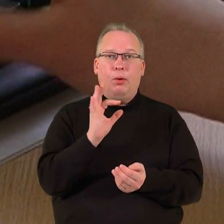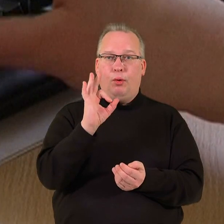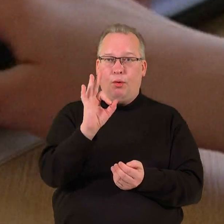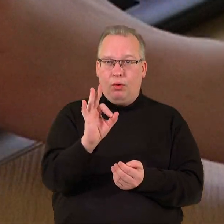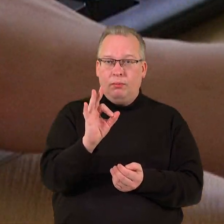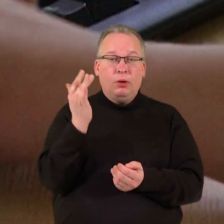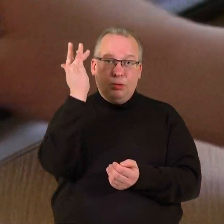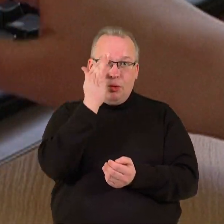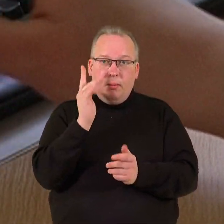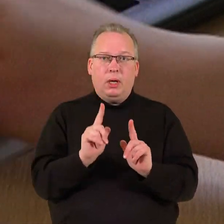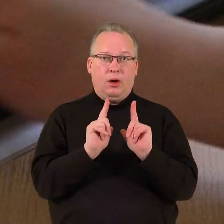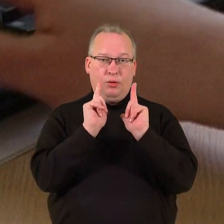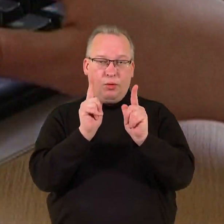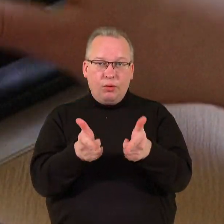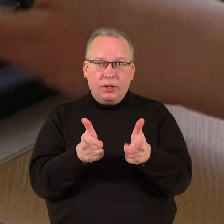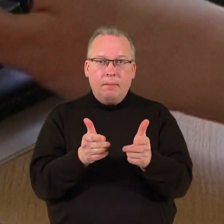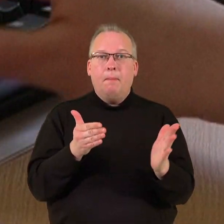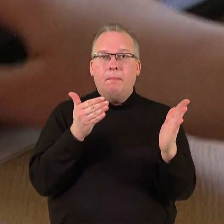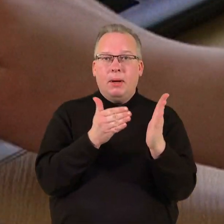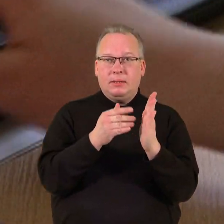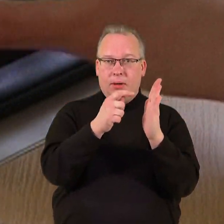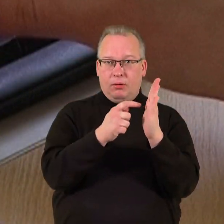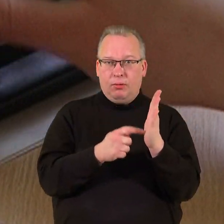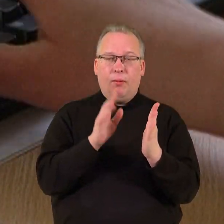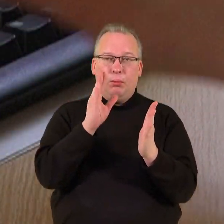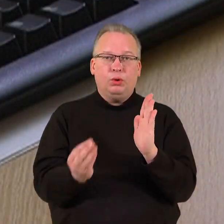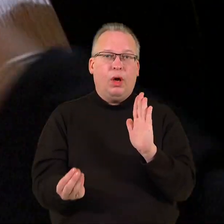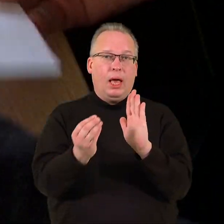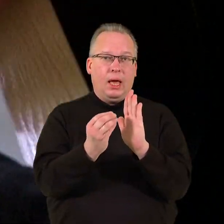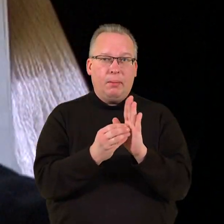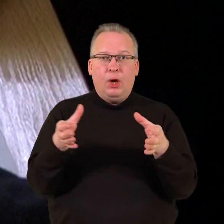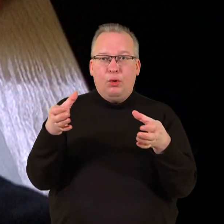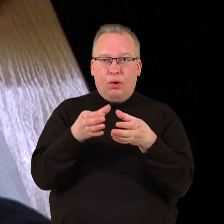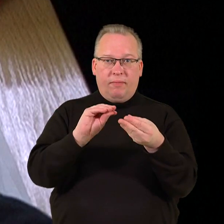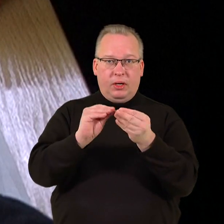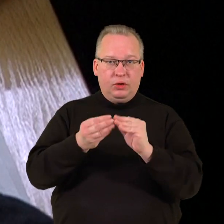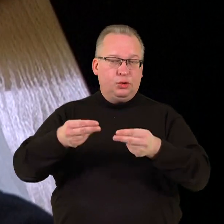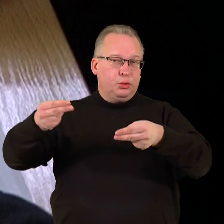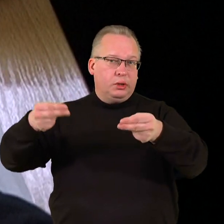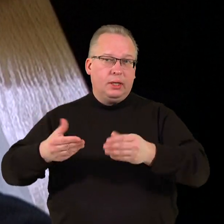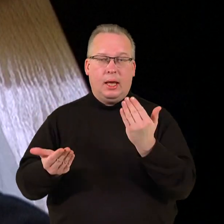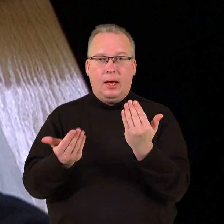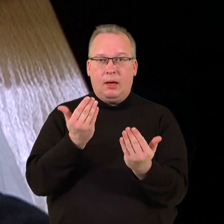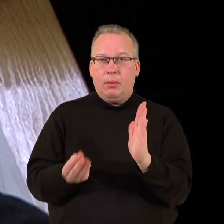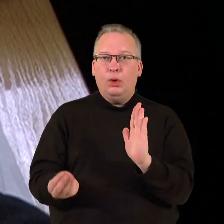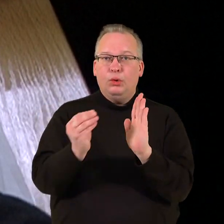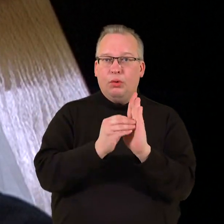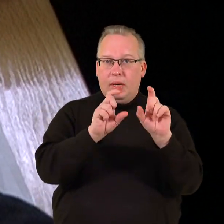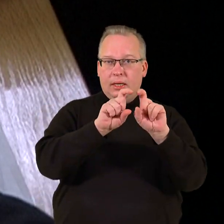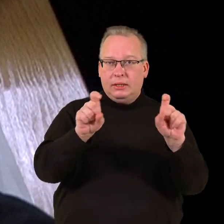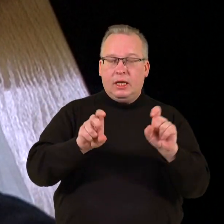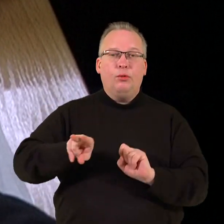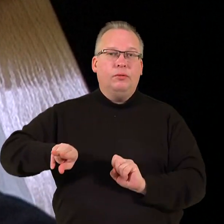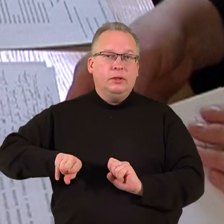nuostata, kad konkretūs maksimalus koeficijantai būtų nustatomi kolektyvinėje sutartyje arba juos nustatytų įstaigų